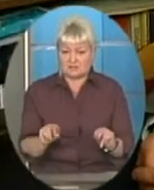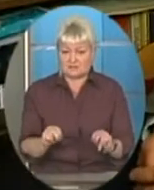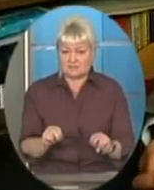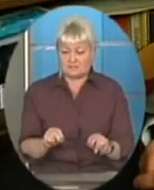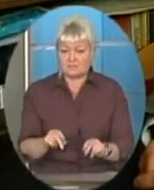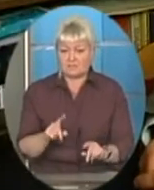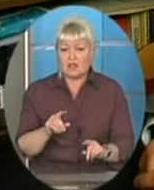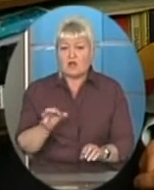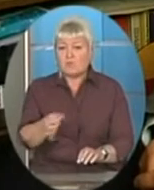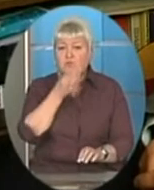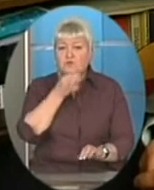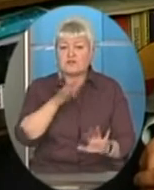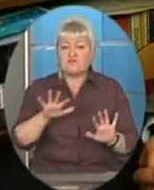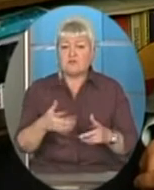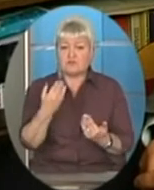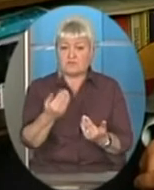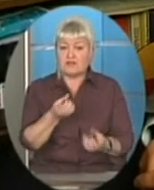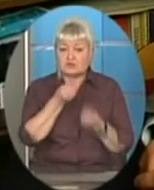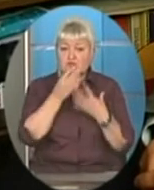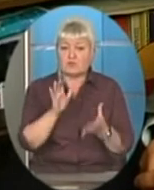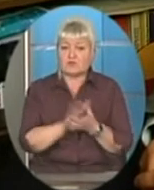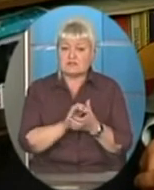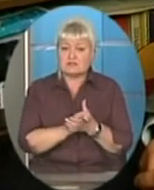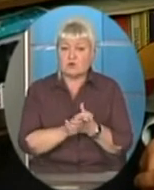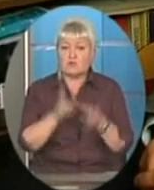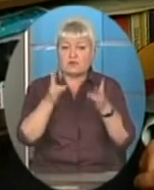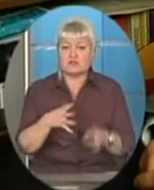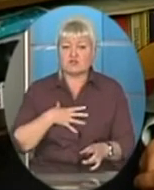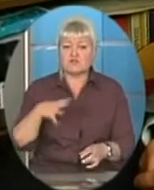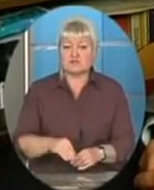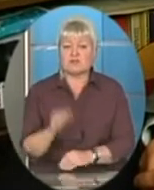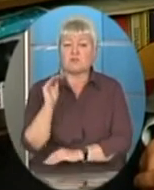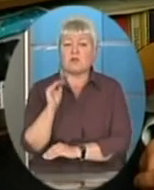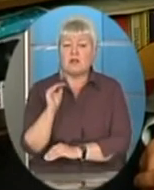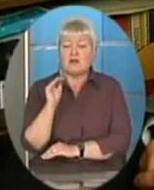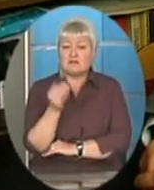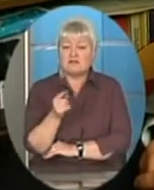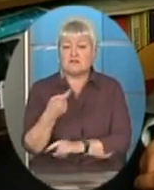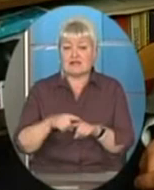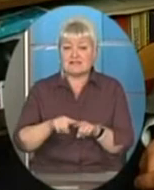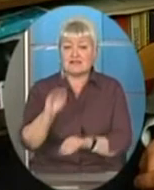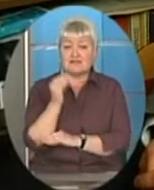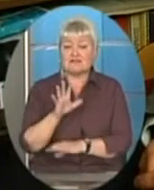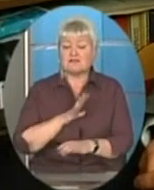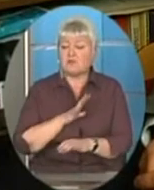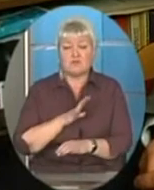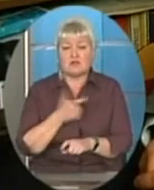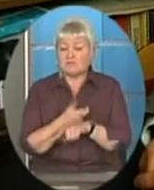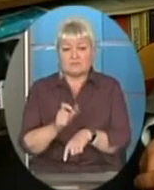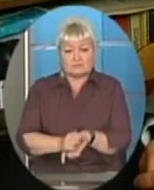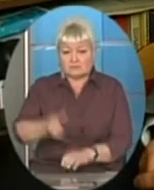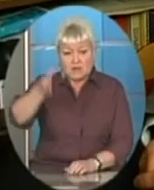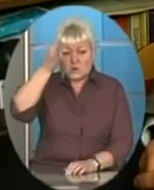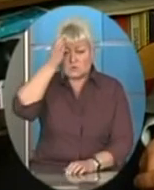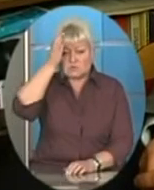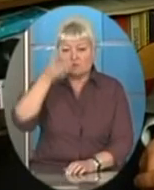випадок, нашої доброї знайомої, на жаль, трагічно загинула дитинка. І ця дитинка, вона була настільки розумна, і я би